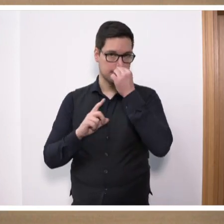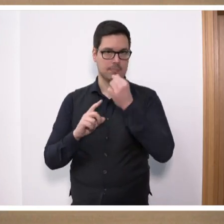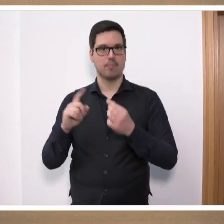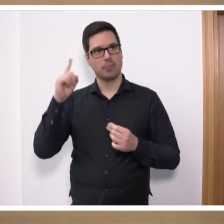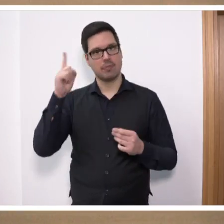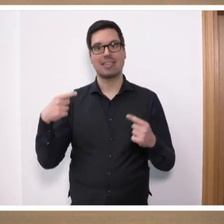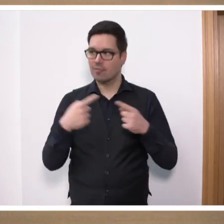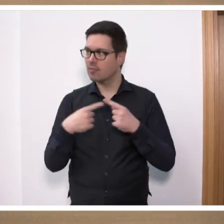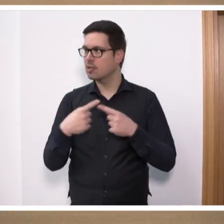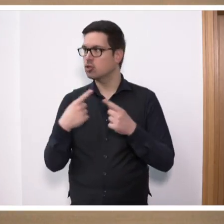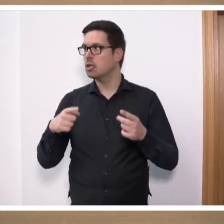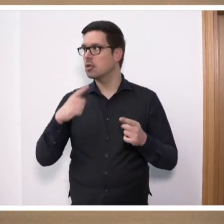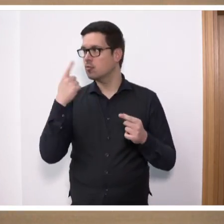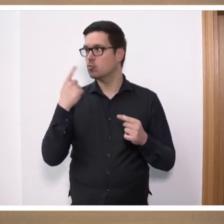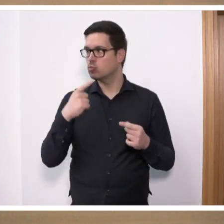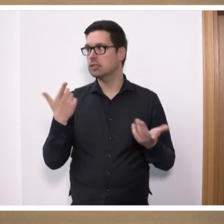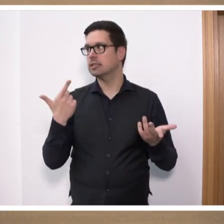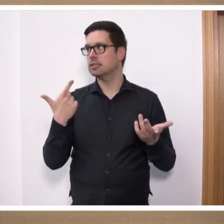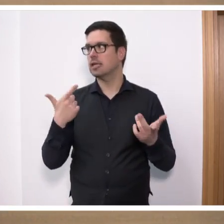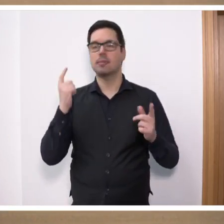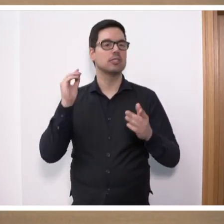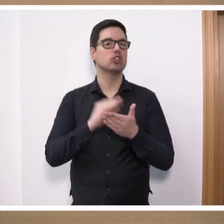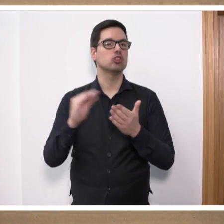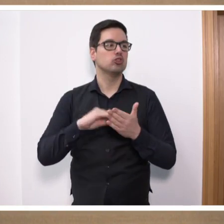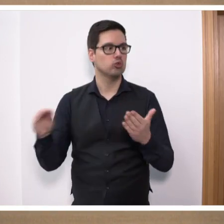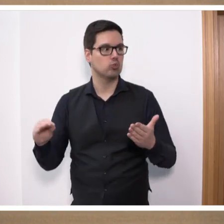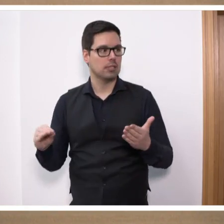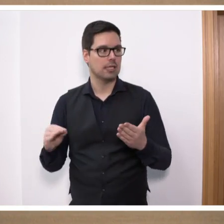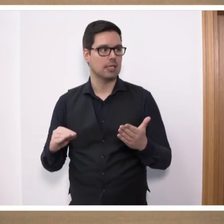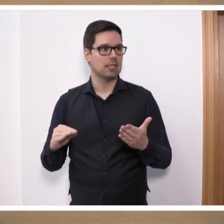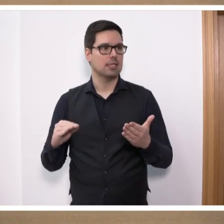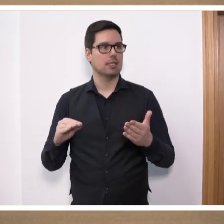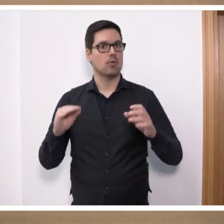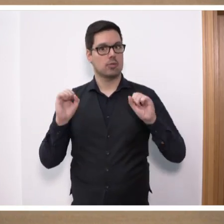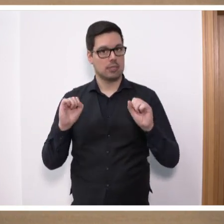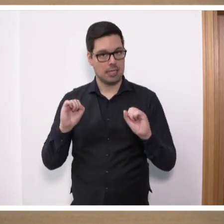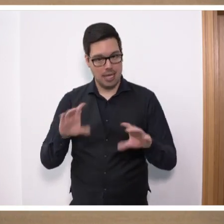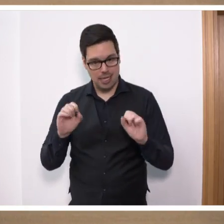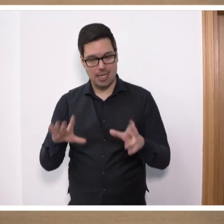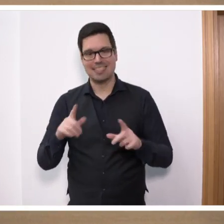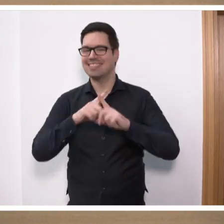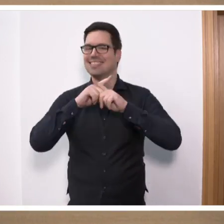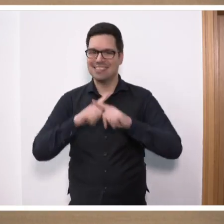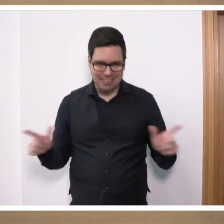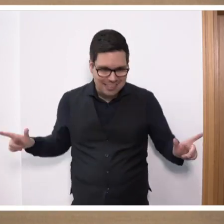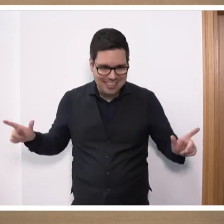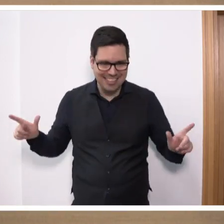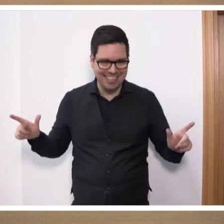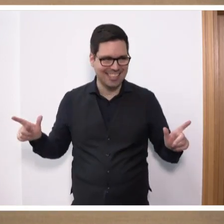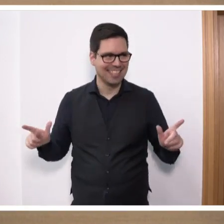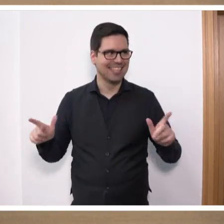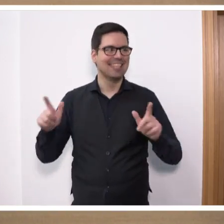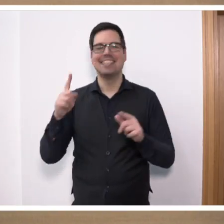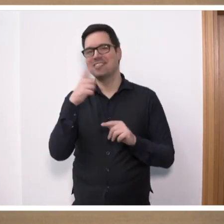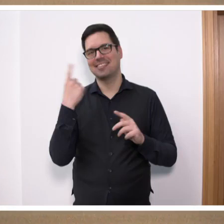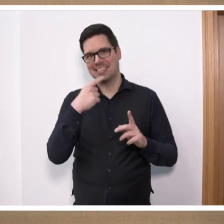bin ein Verfechter der Mundart. Aber ich habe in der Schule, ich habe das den Kindern auch erklärt, nie Mundart gesprochen. Und ich